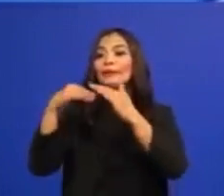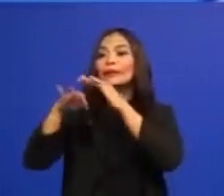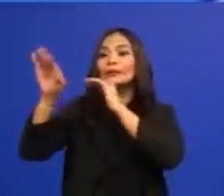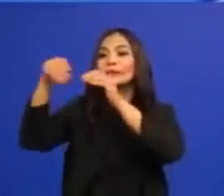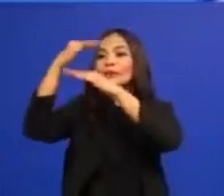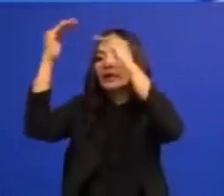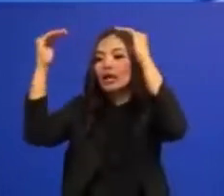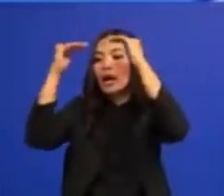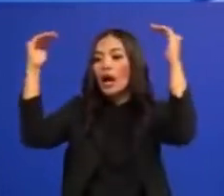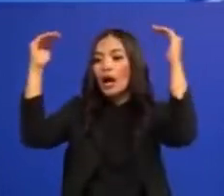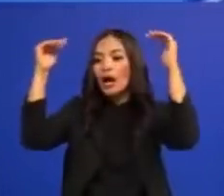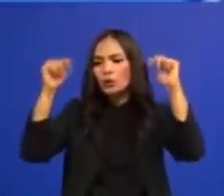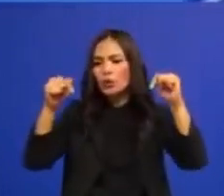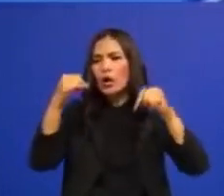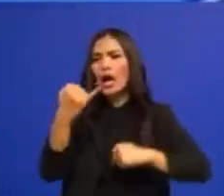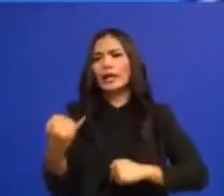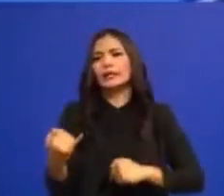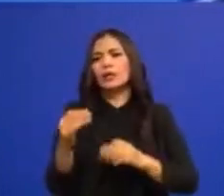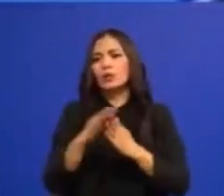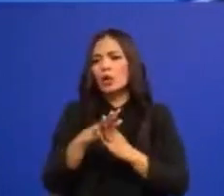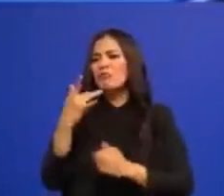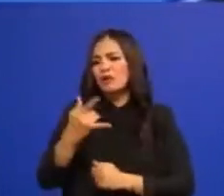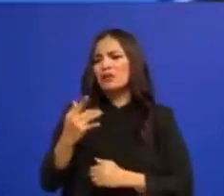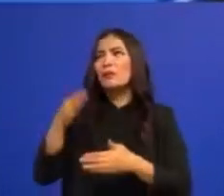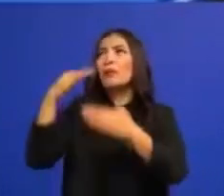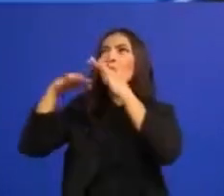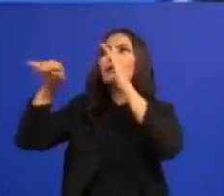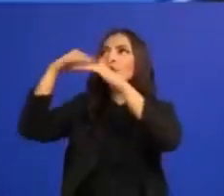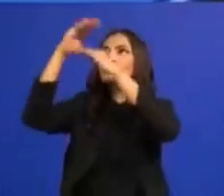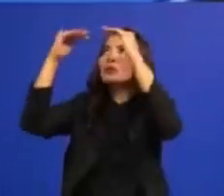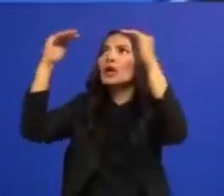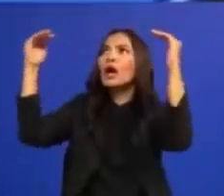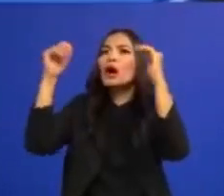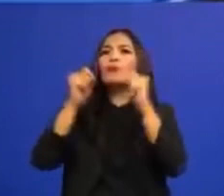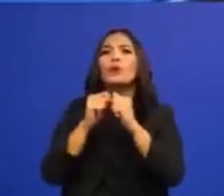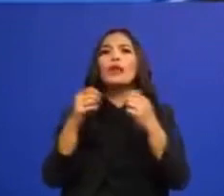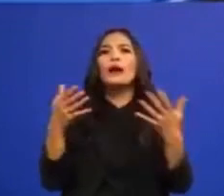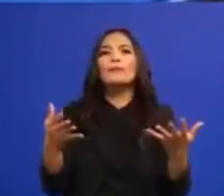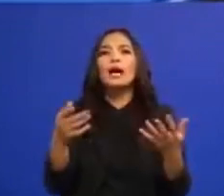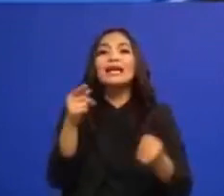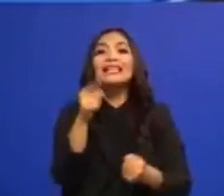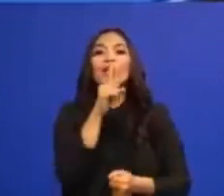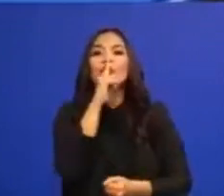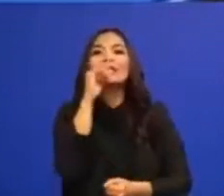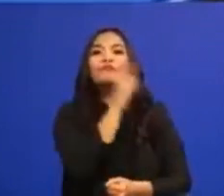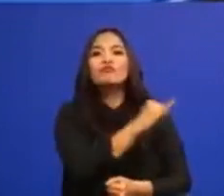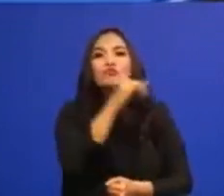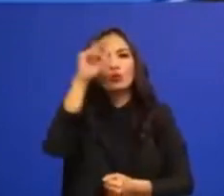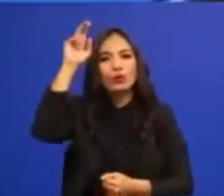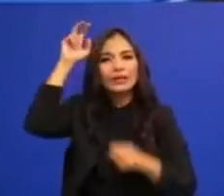surga. Nanti akhirnya juga masuk surga, saudara ditipu setan itu.